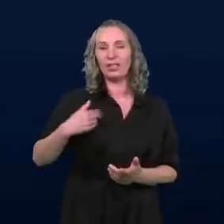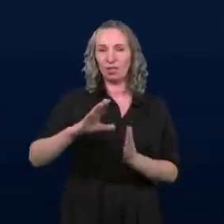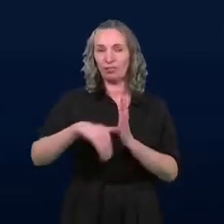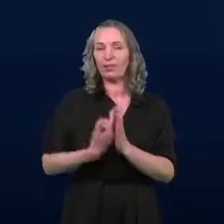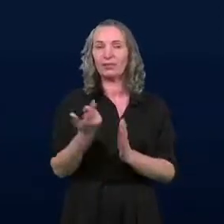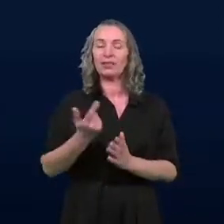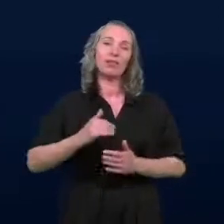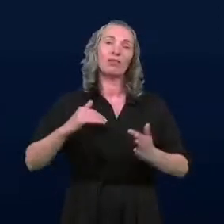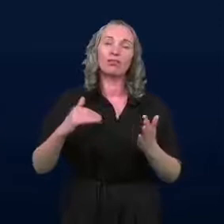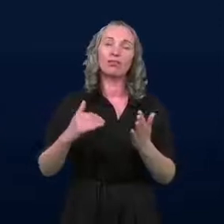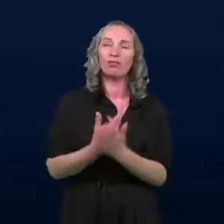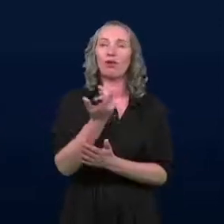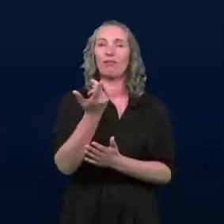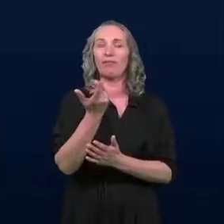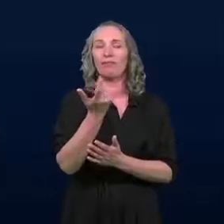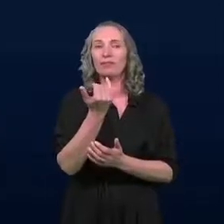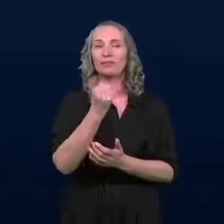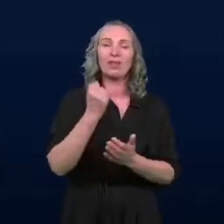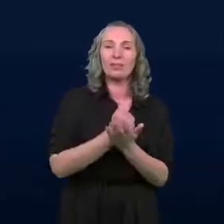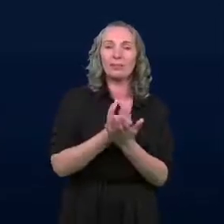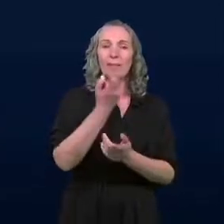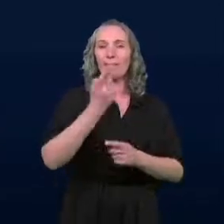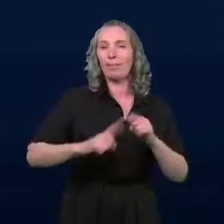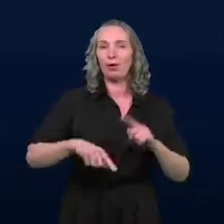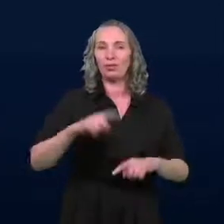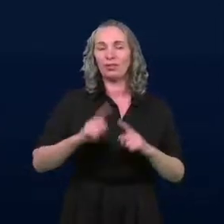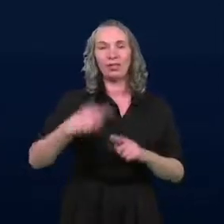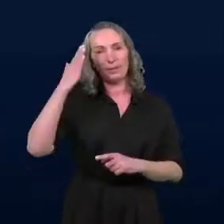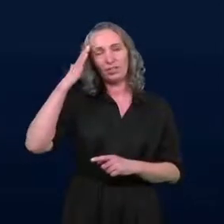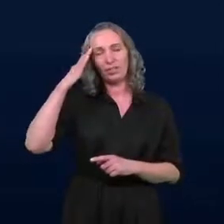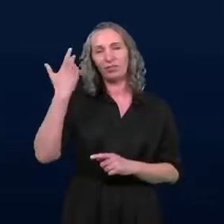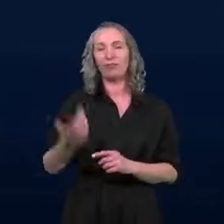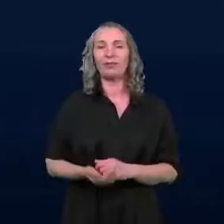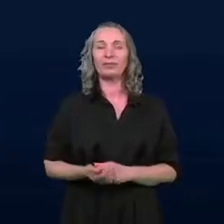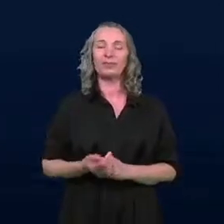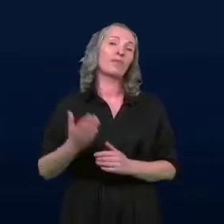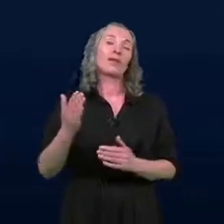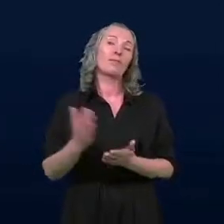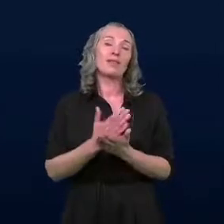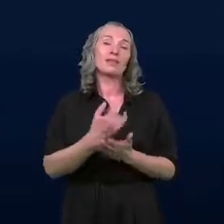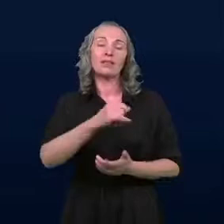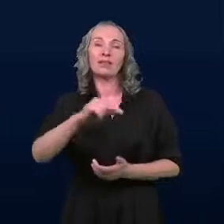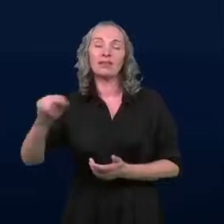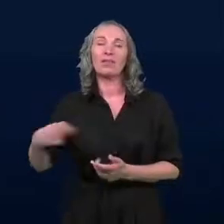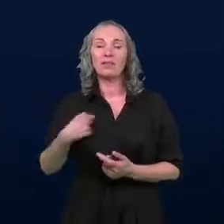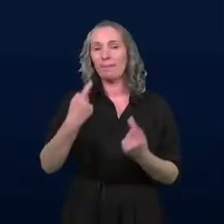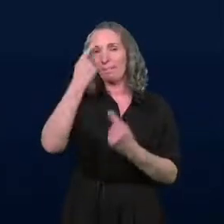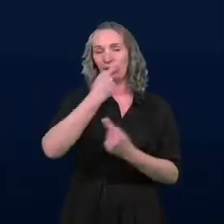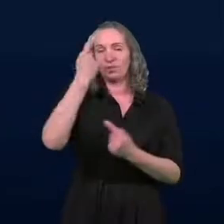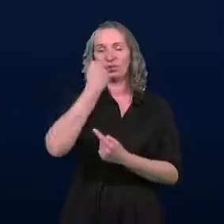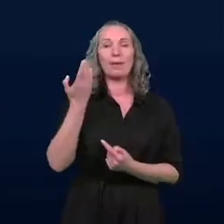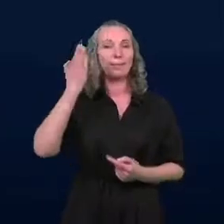zupełnie nowych instrumentów w zakresie polityki mieszkaniowej. Między innymi mam tutaj na myśli